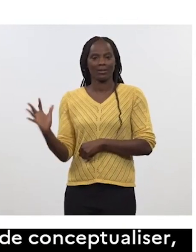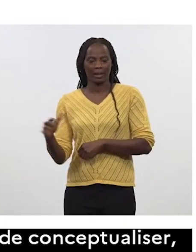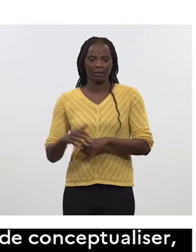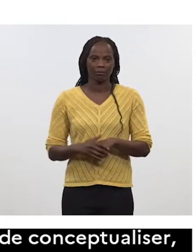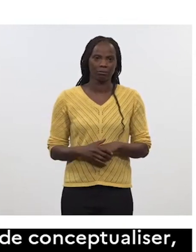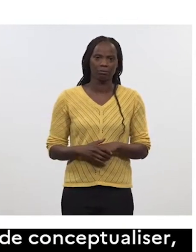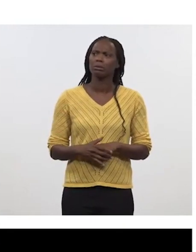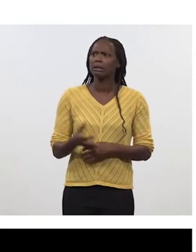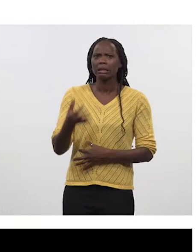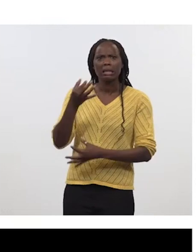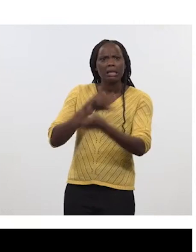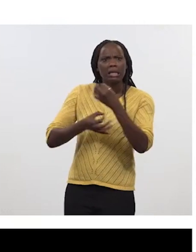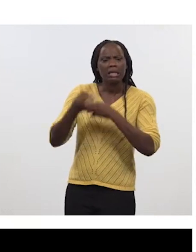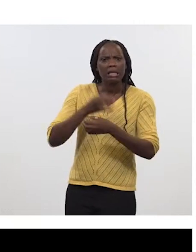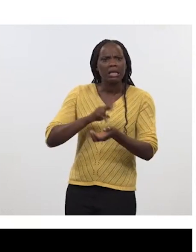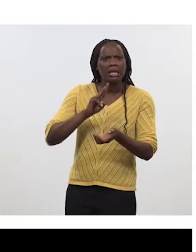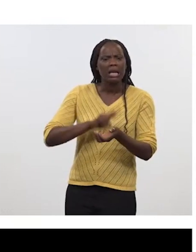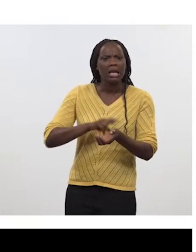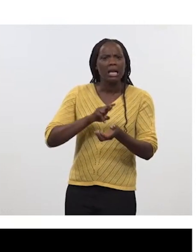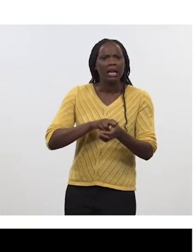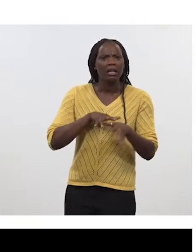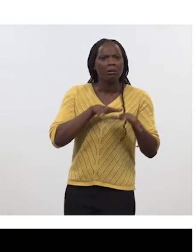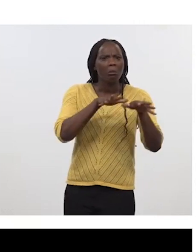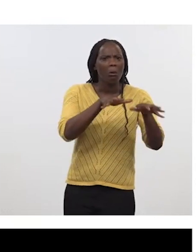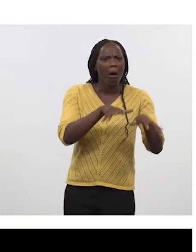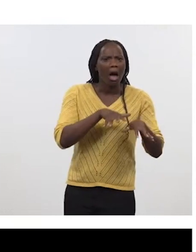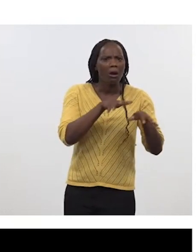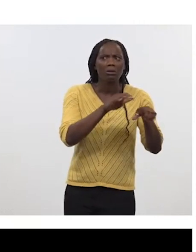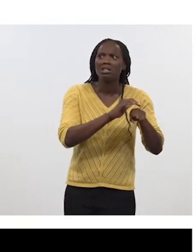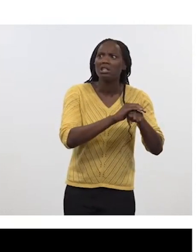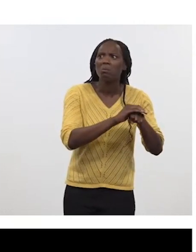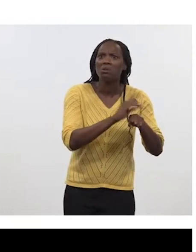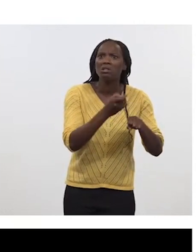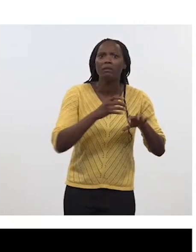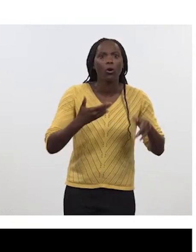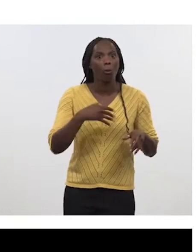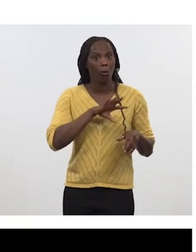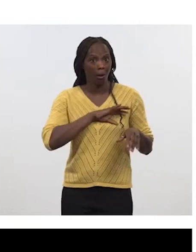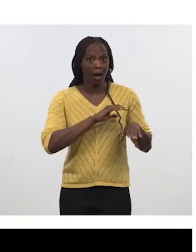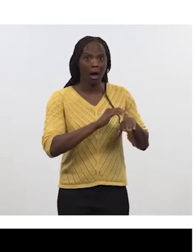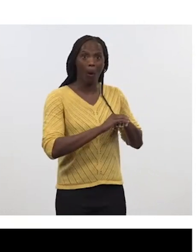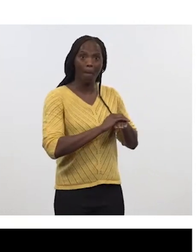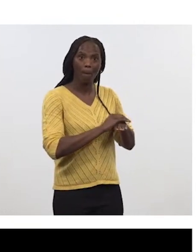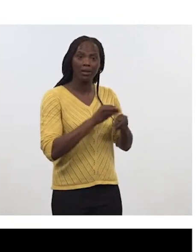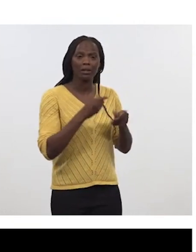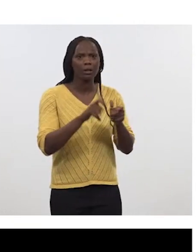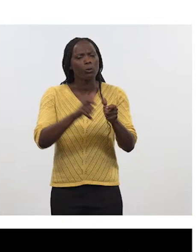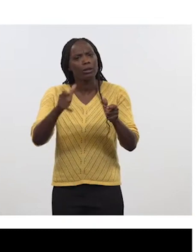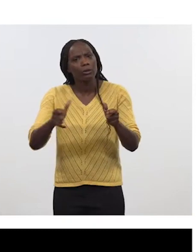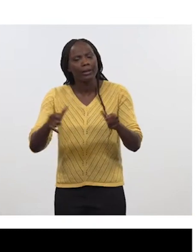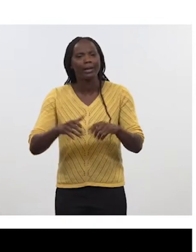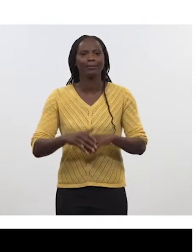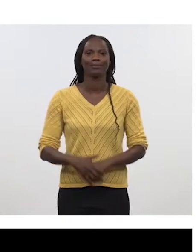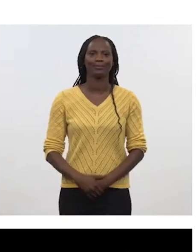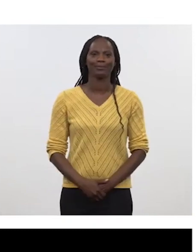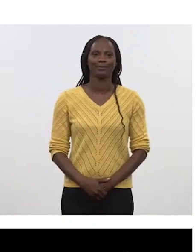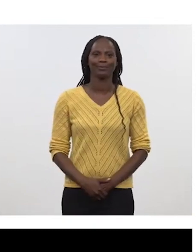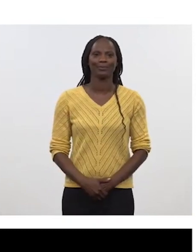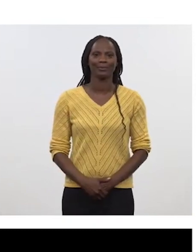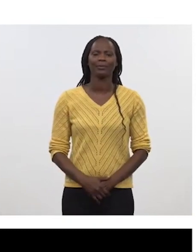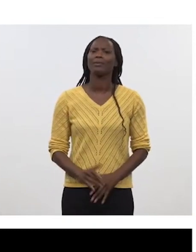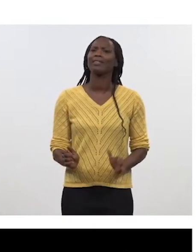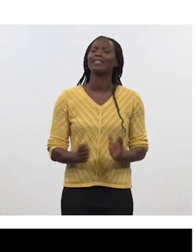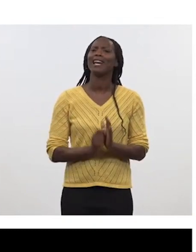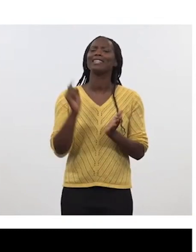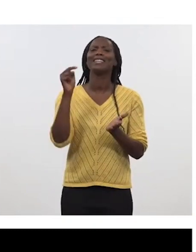dus ces ralentissements est-ce que c des ralentissements du côté politique ou des ralentissements du côté industriel et est-ce que votre rencontre en